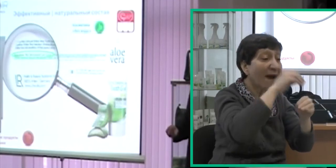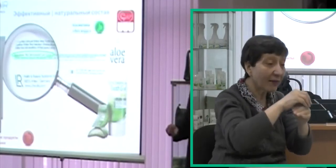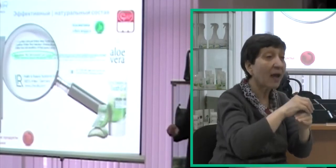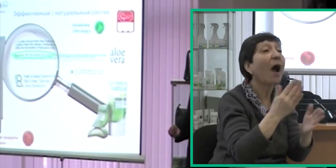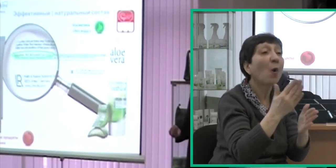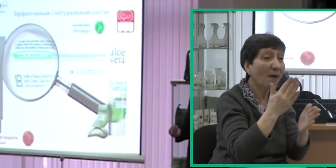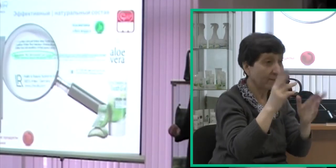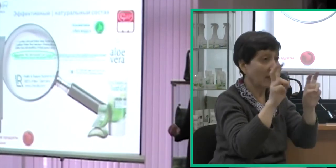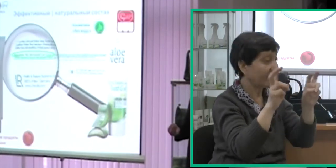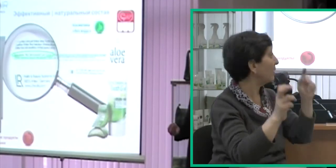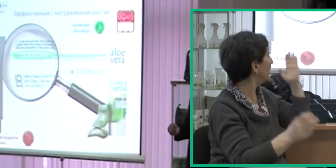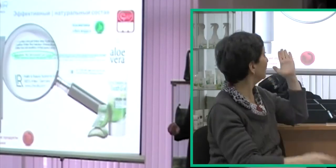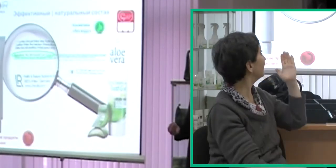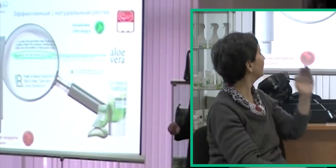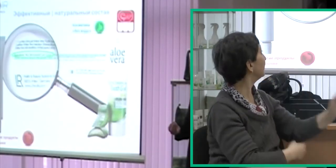всего.